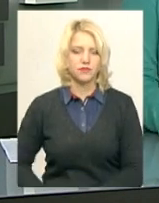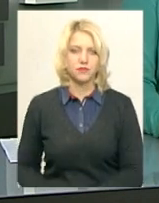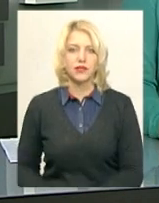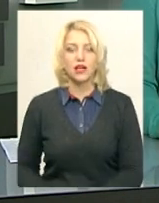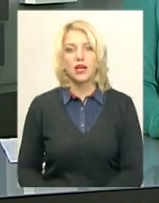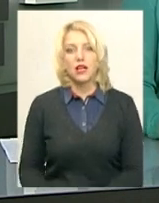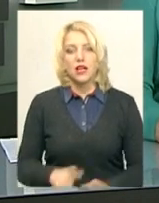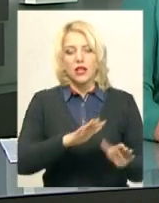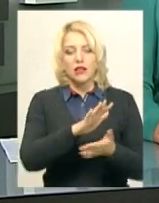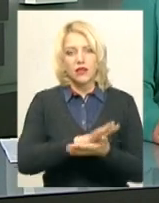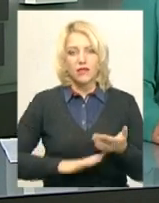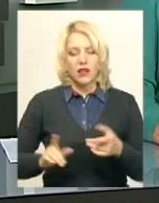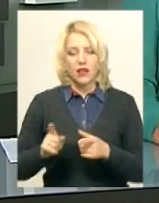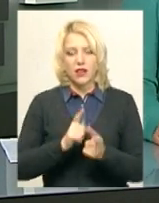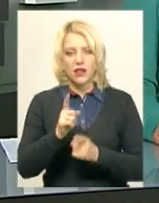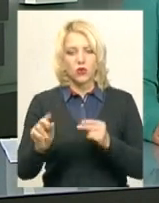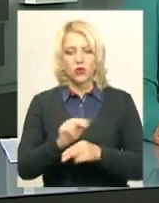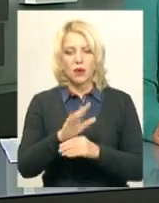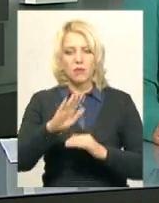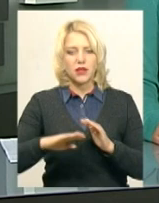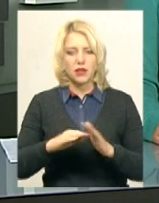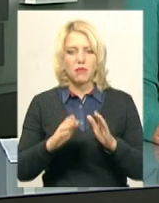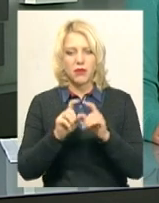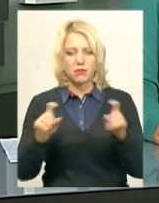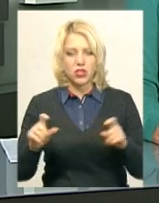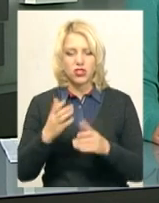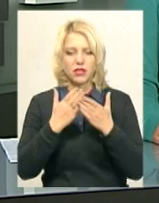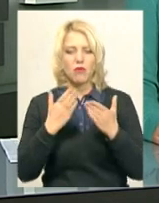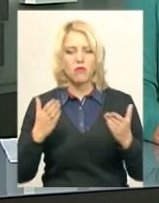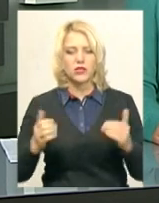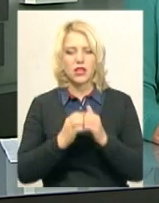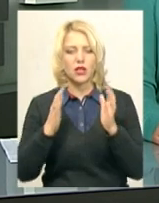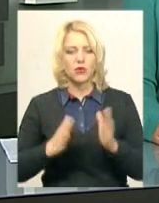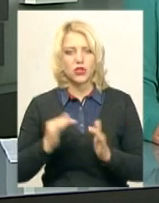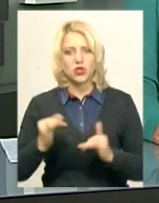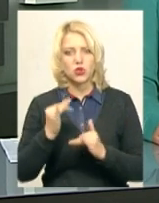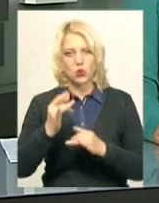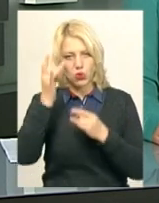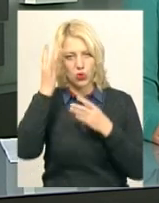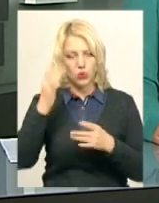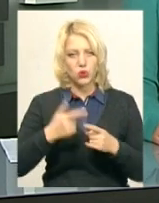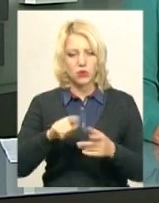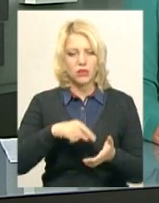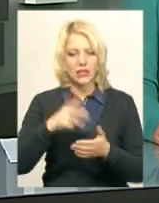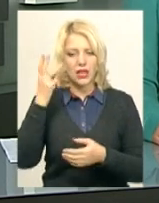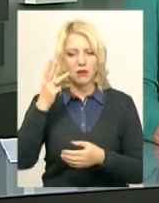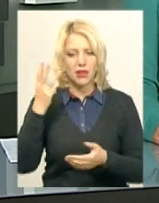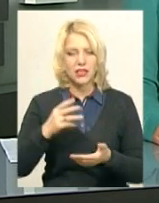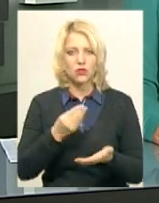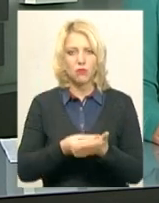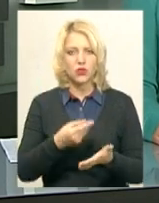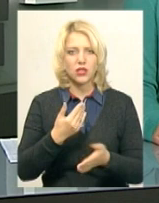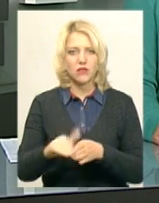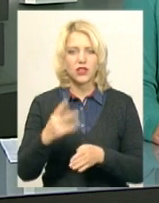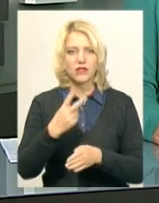Триває реконструкція приміщення під музейний комплекс історії та культури міста Хмельницького. На нього з бюджету міста виділять 26